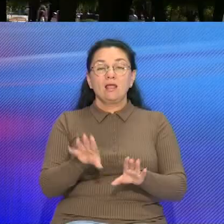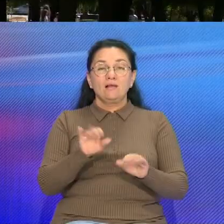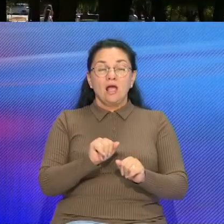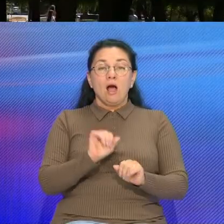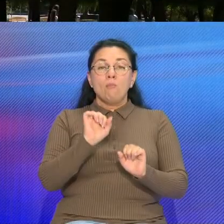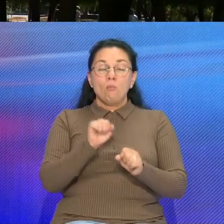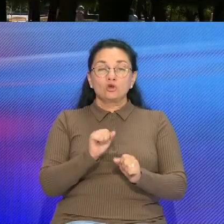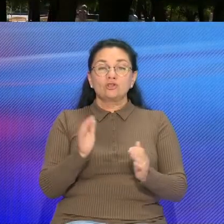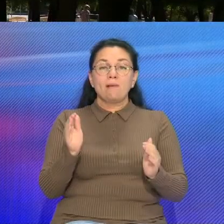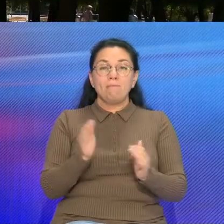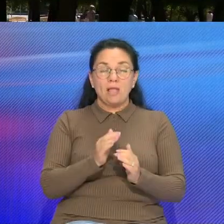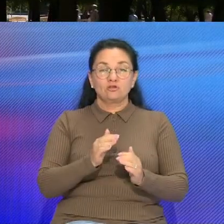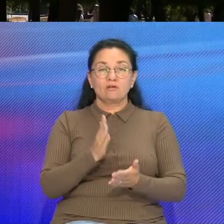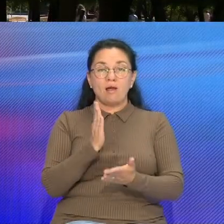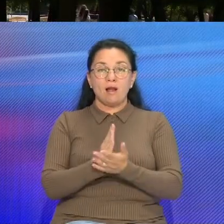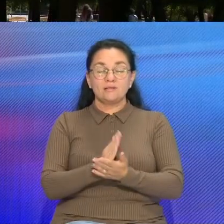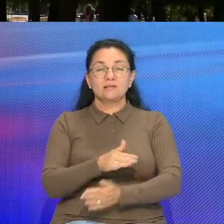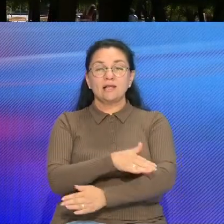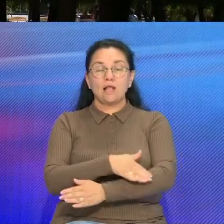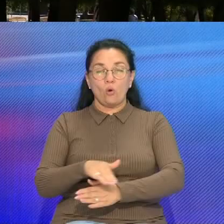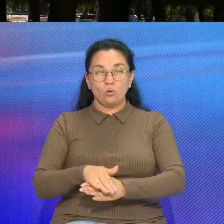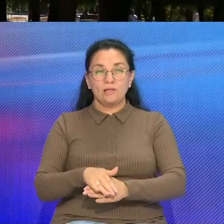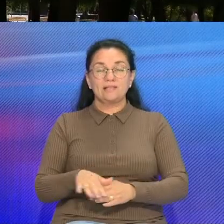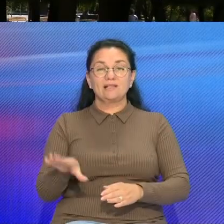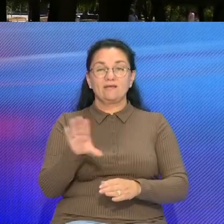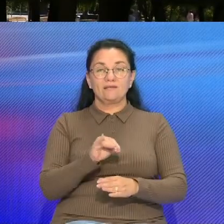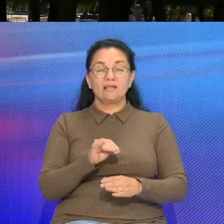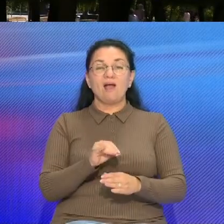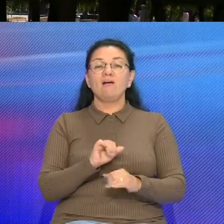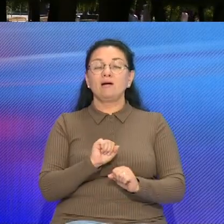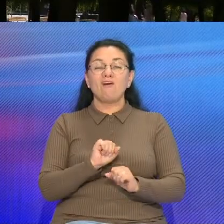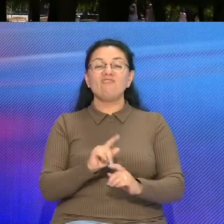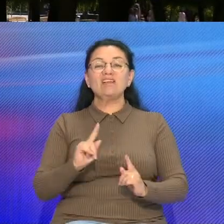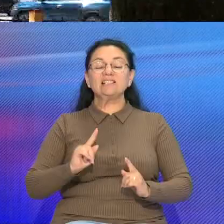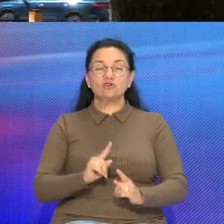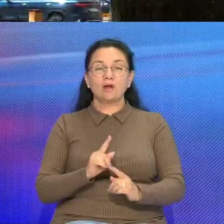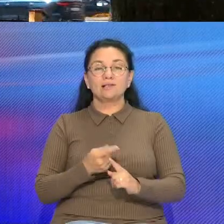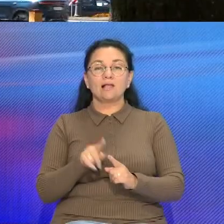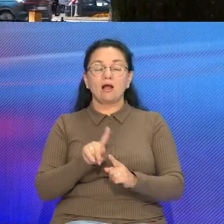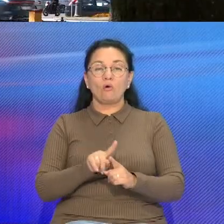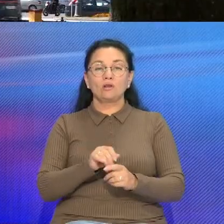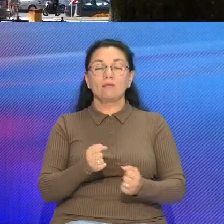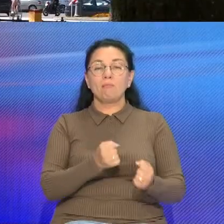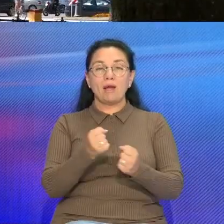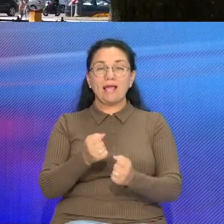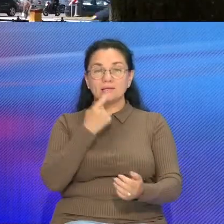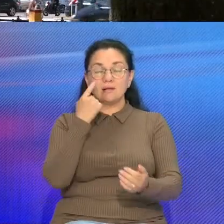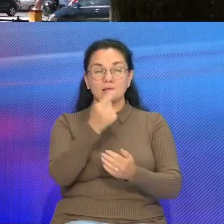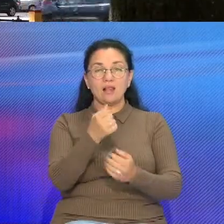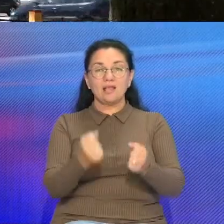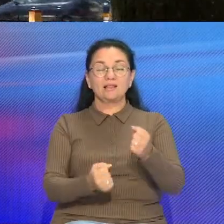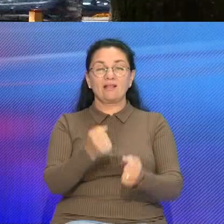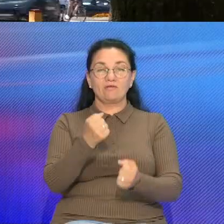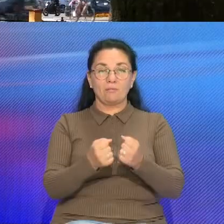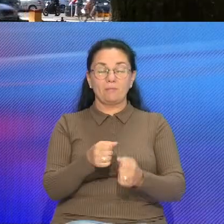меньше находятся на улице Супросовники дают просить устрематься от долгих поездок на автомобиле А воротовальники